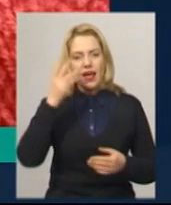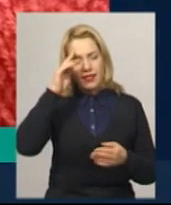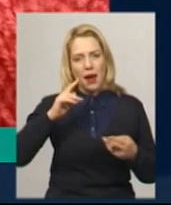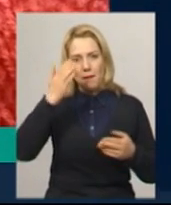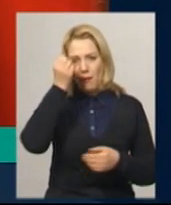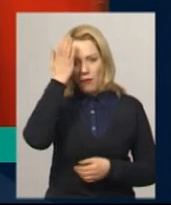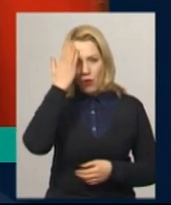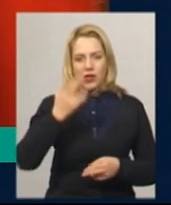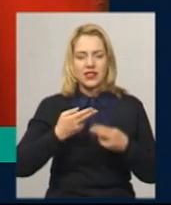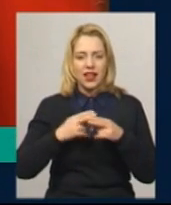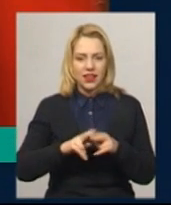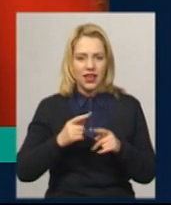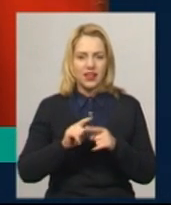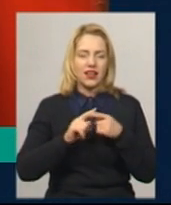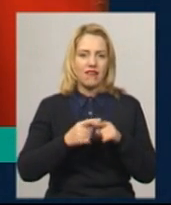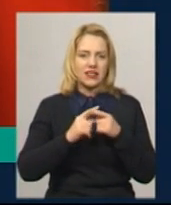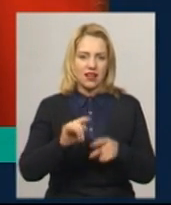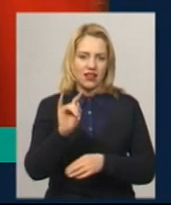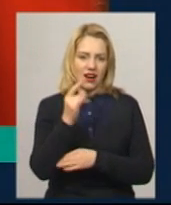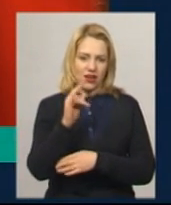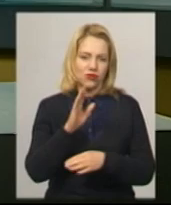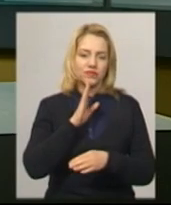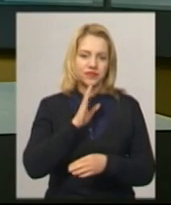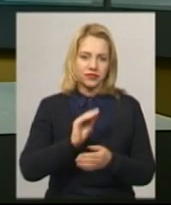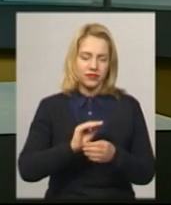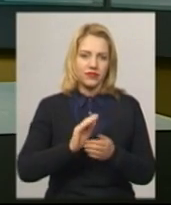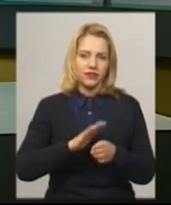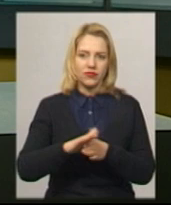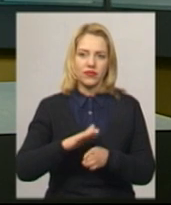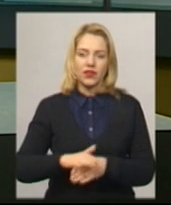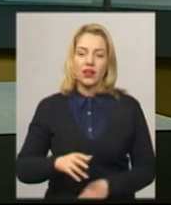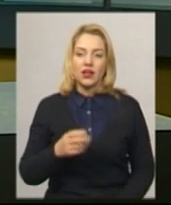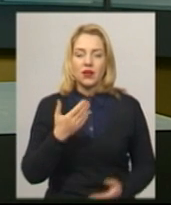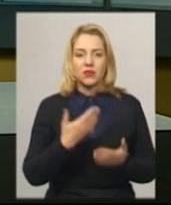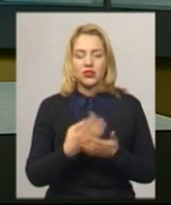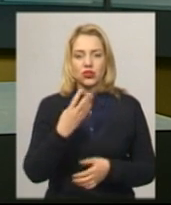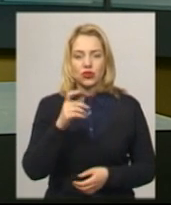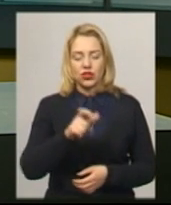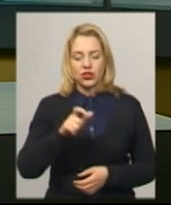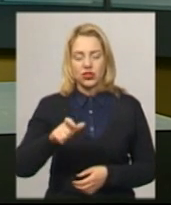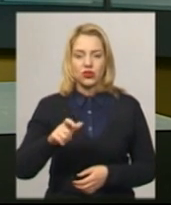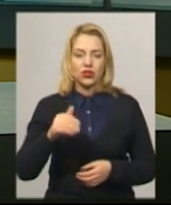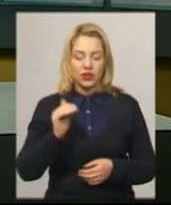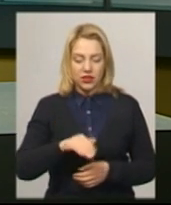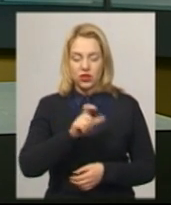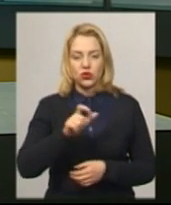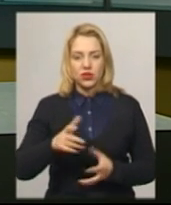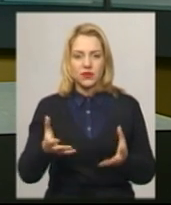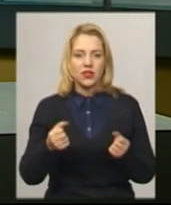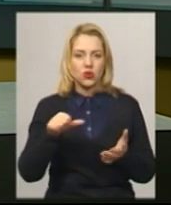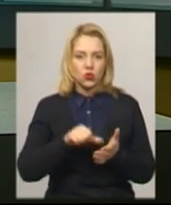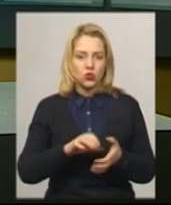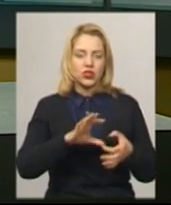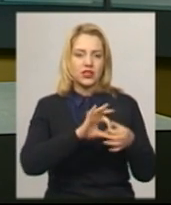створює ляльки хмельничанка Ірина Кучерява. Близько 4 тисяч осіб взяли участь у акції «Ланцюг